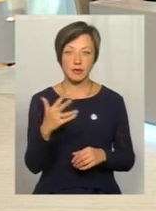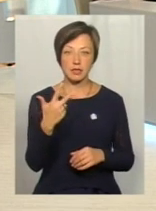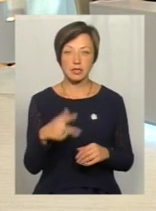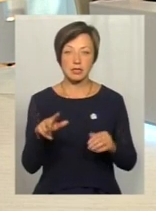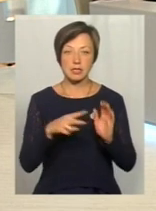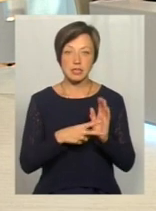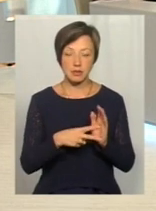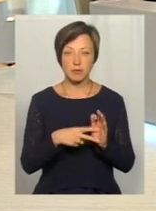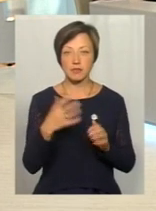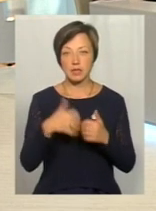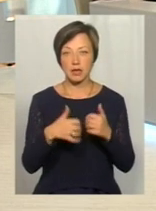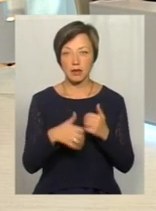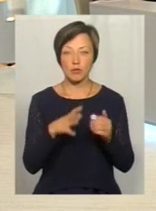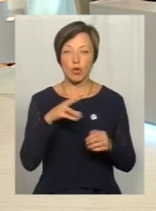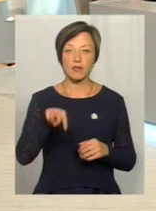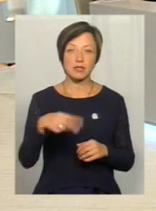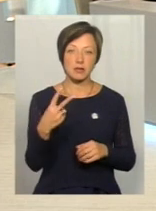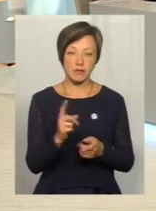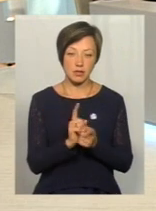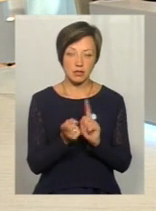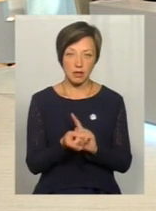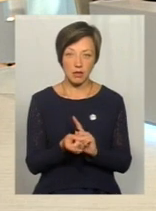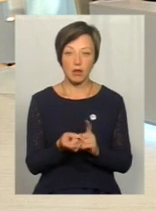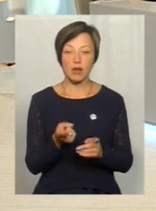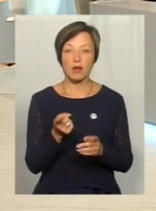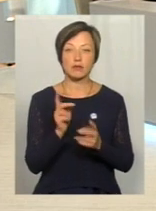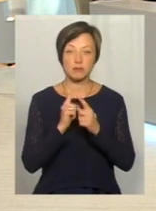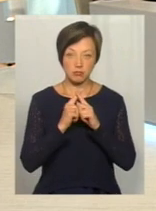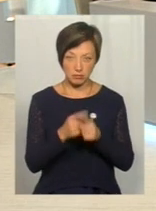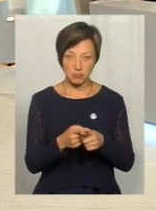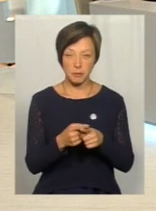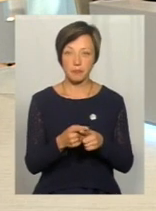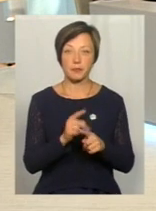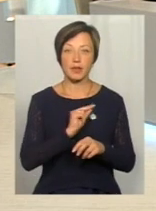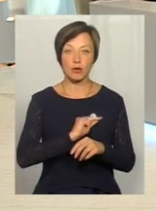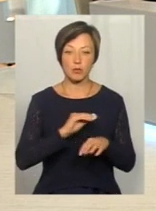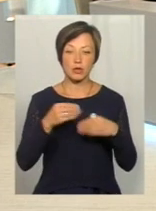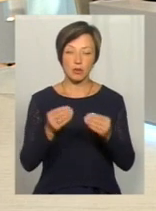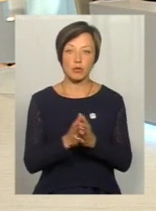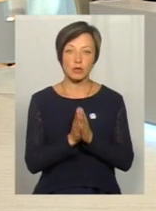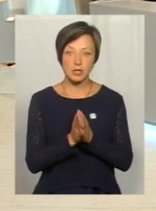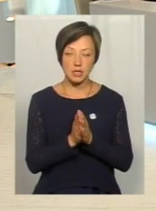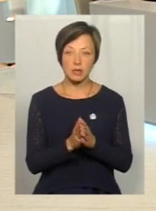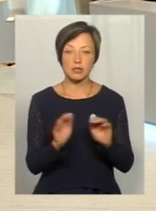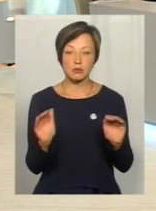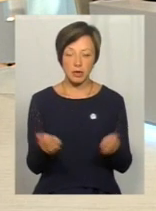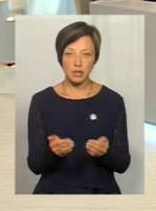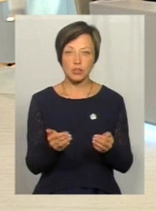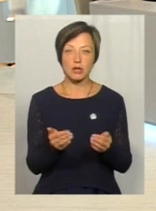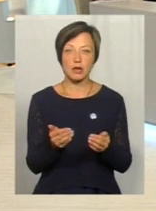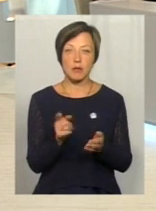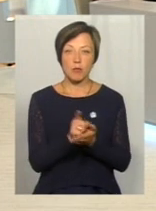37%, в середньому було стало 22%. Пішли на зустріч, ніби роботодавці просили, що зменшить